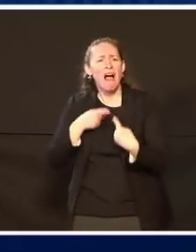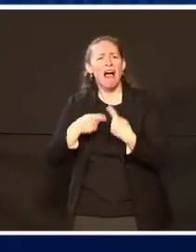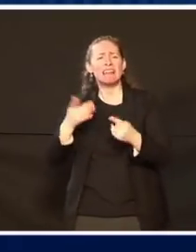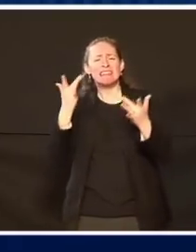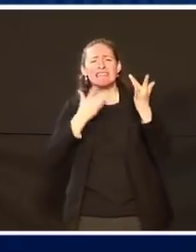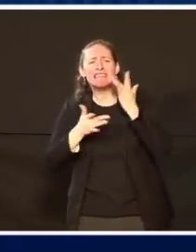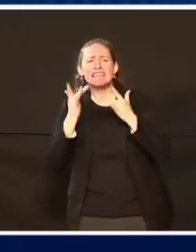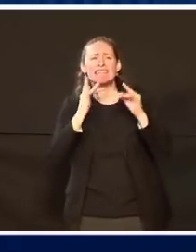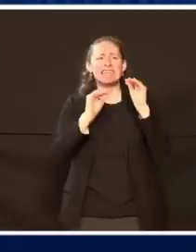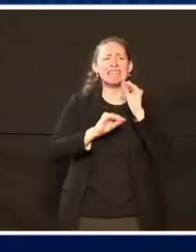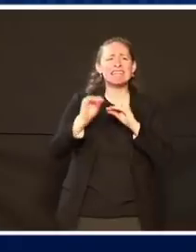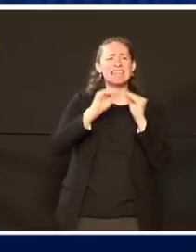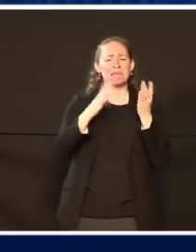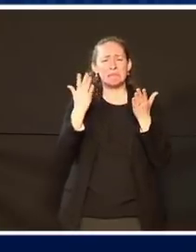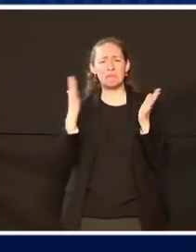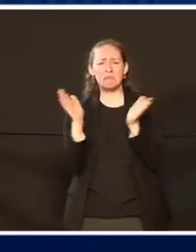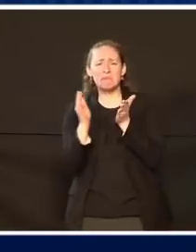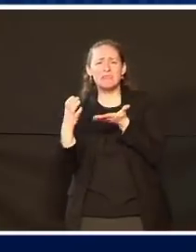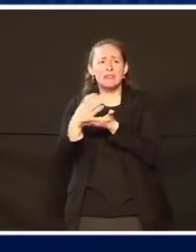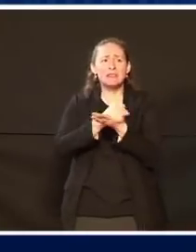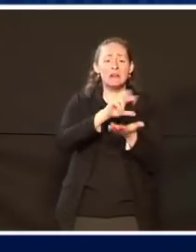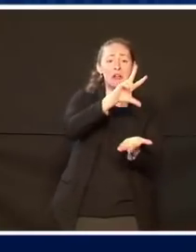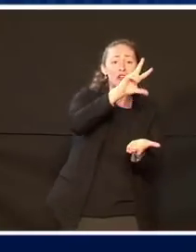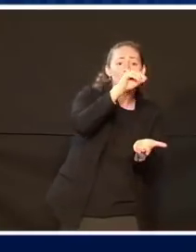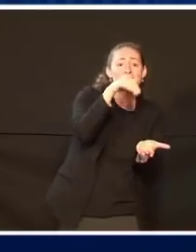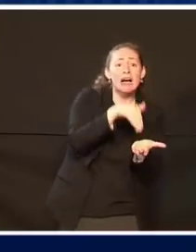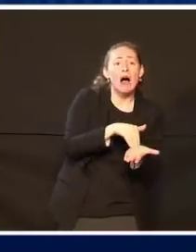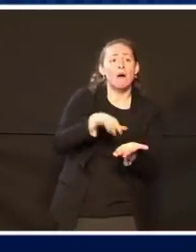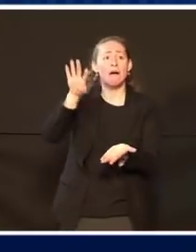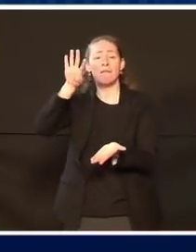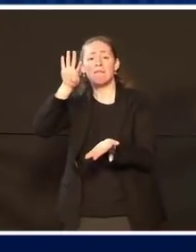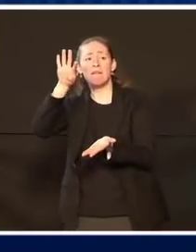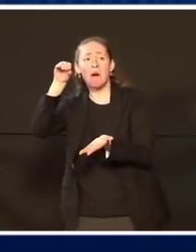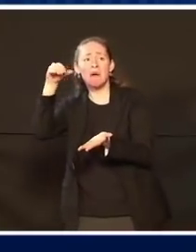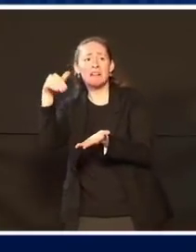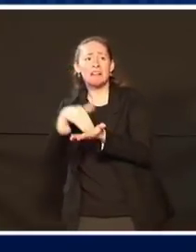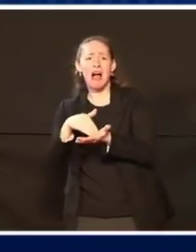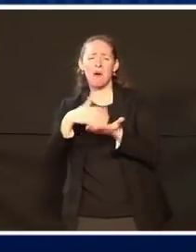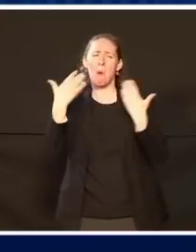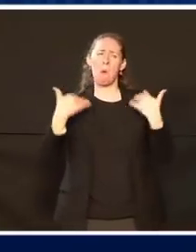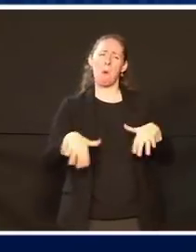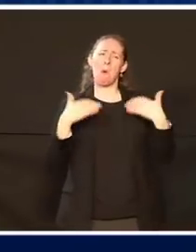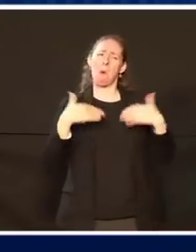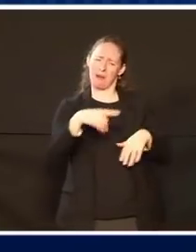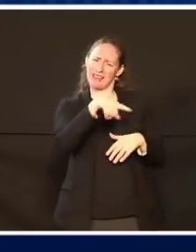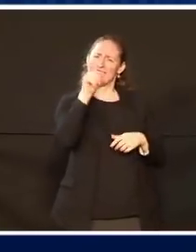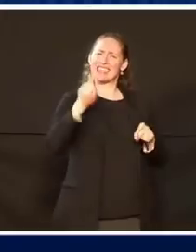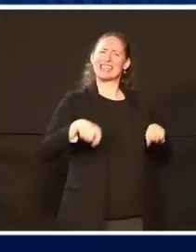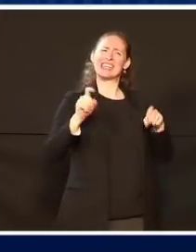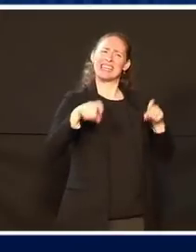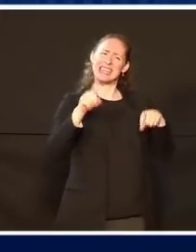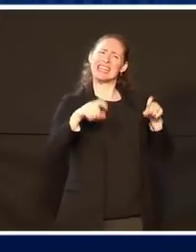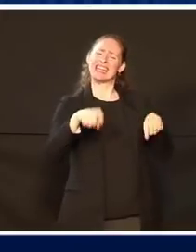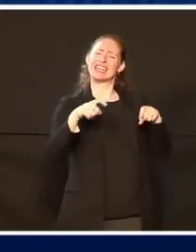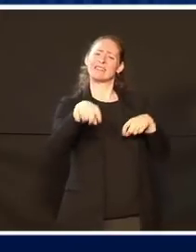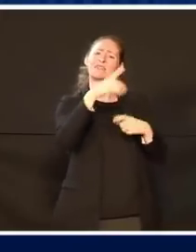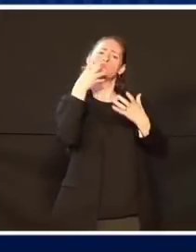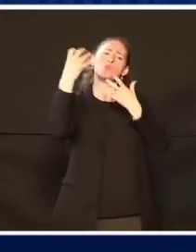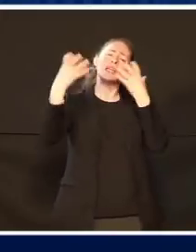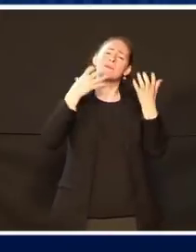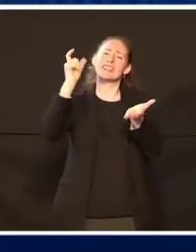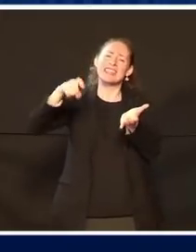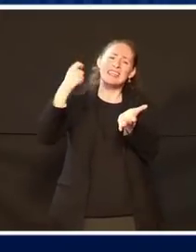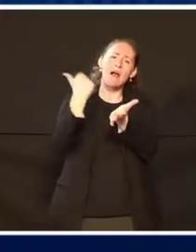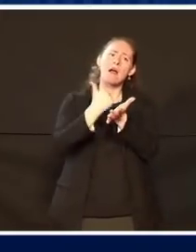.000. Vielleicht ist es ein bisschen mehr, aber naja, sie brauchen das Geld und sie werden es auch von uns bekommen. Und hier ist,